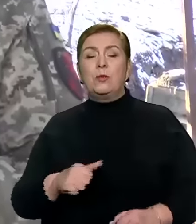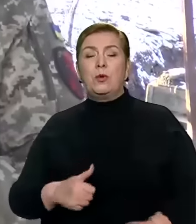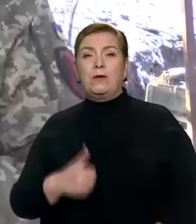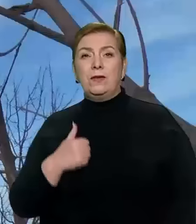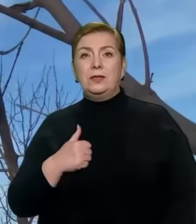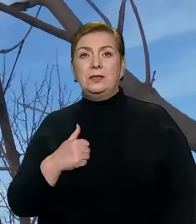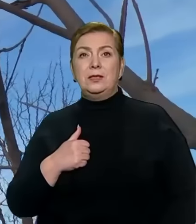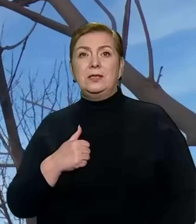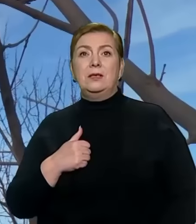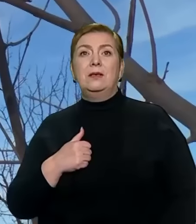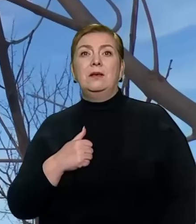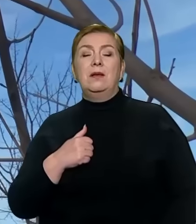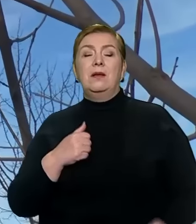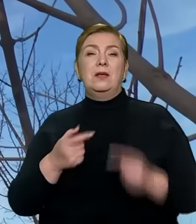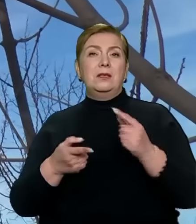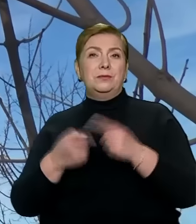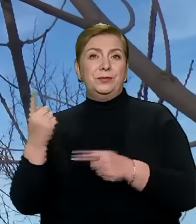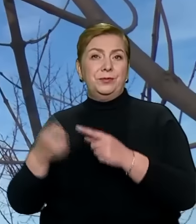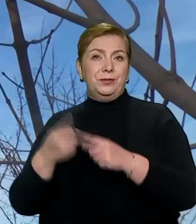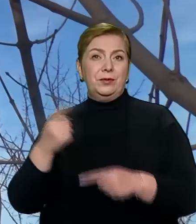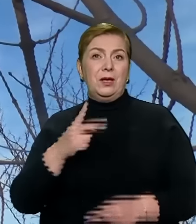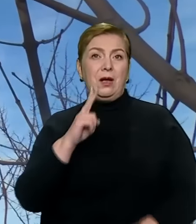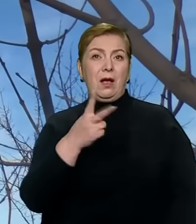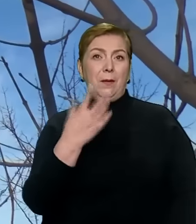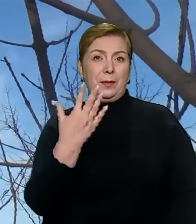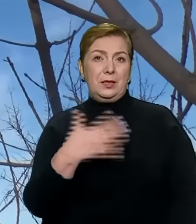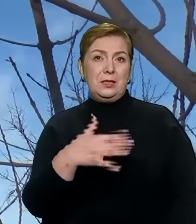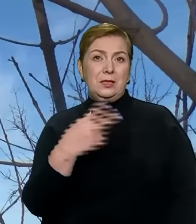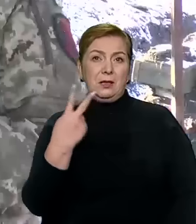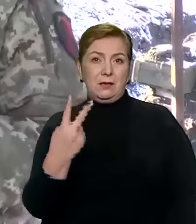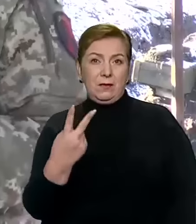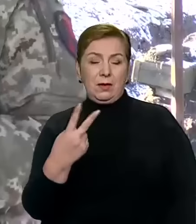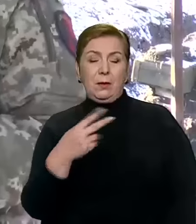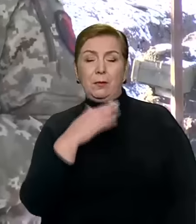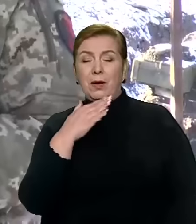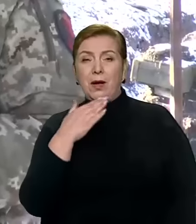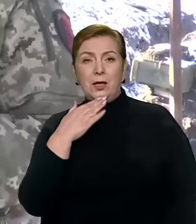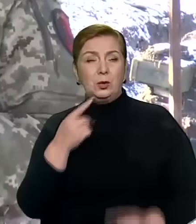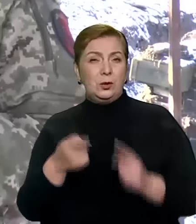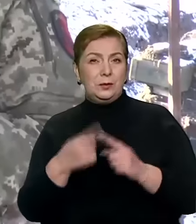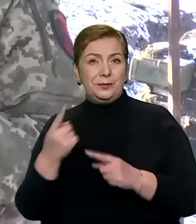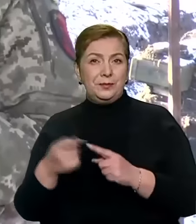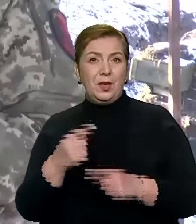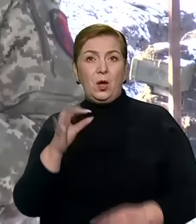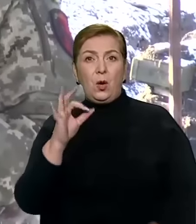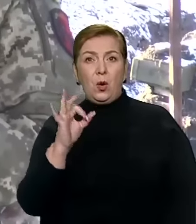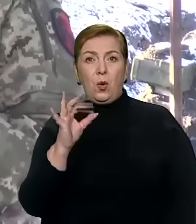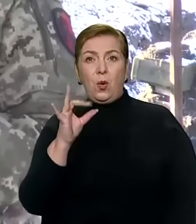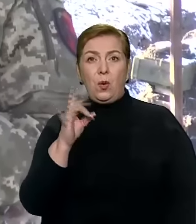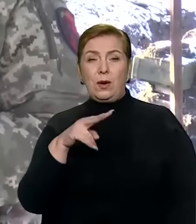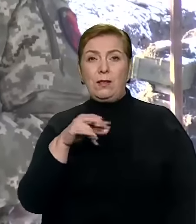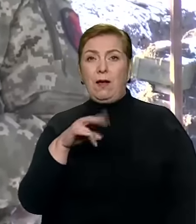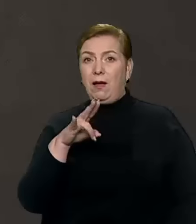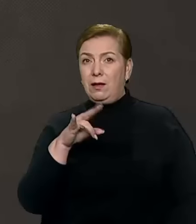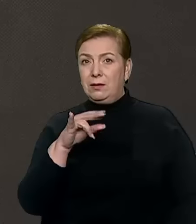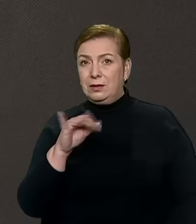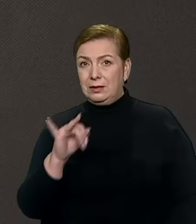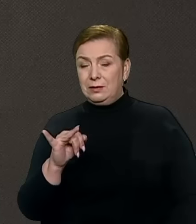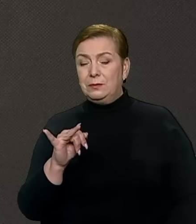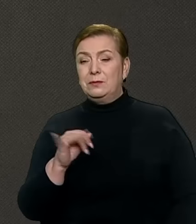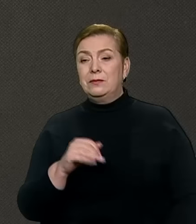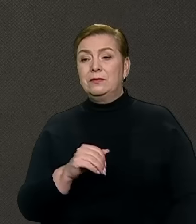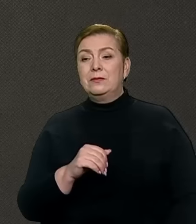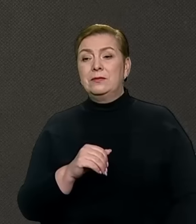К-52. Дуже багато збили орланів, зали були, суперками також були.